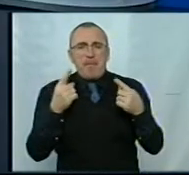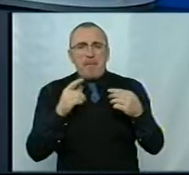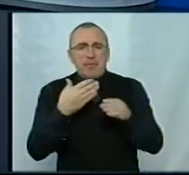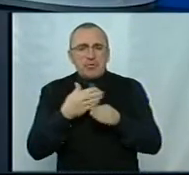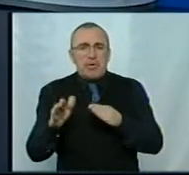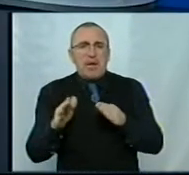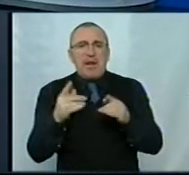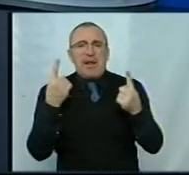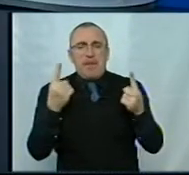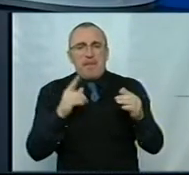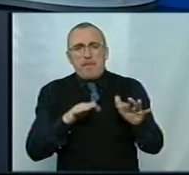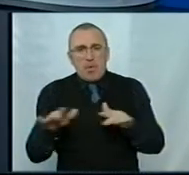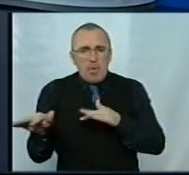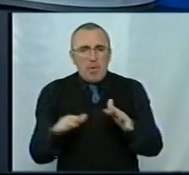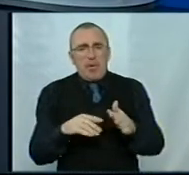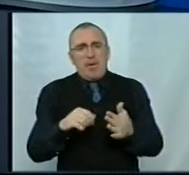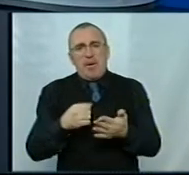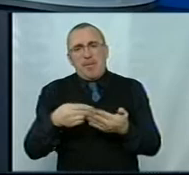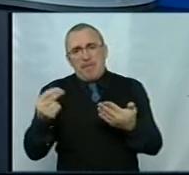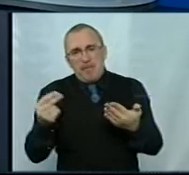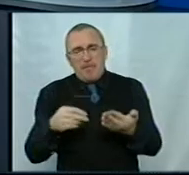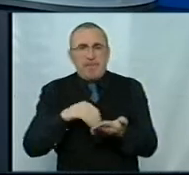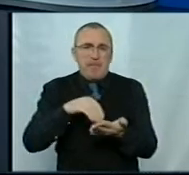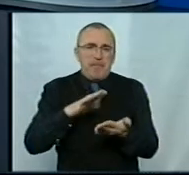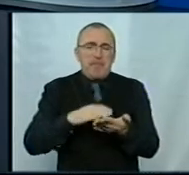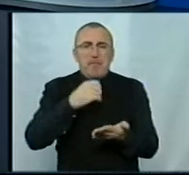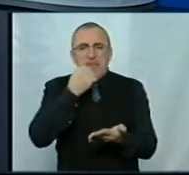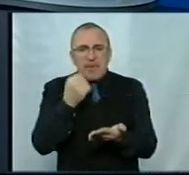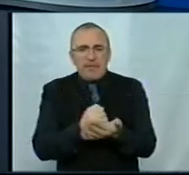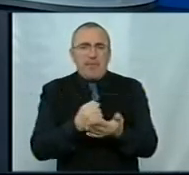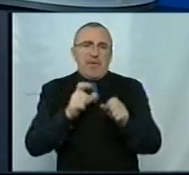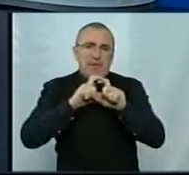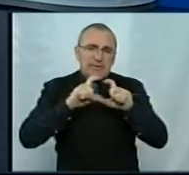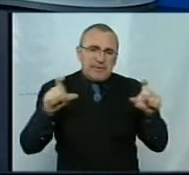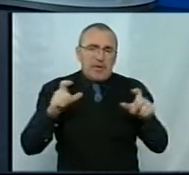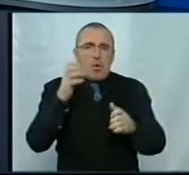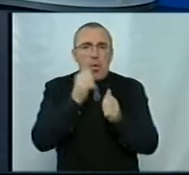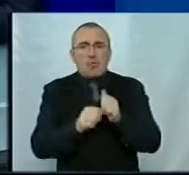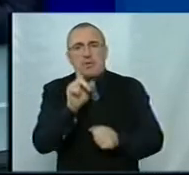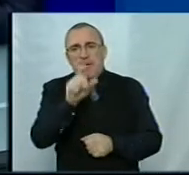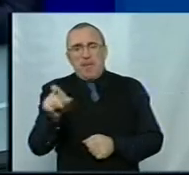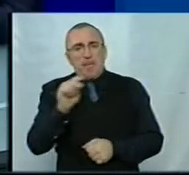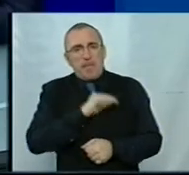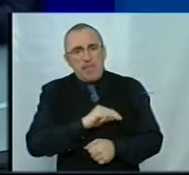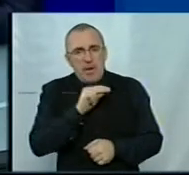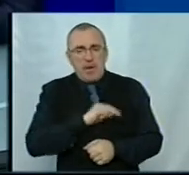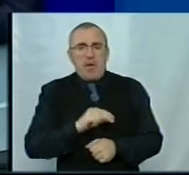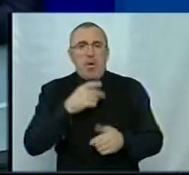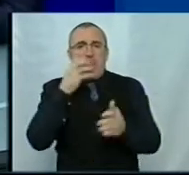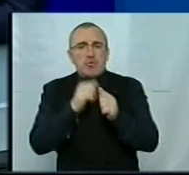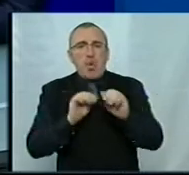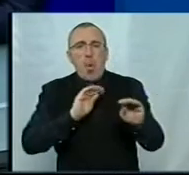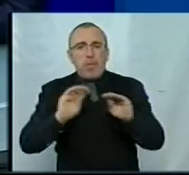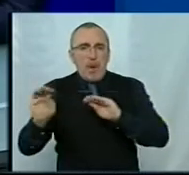системі реєструються підтверджуючі документи, як на заклад, так і на кожного працівника, і на кожне обладнання.